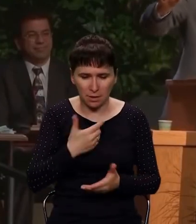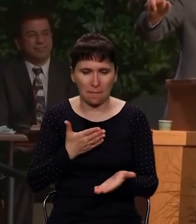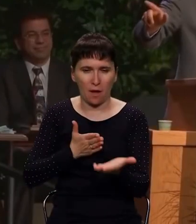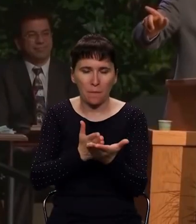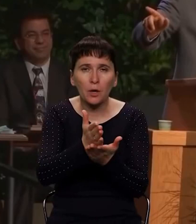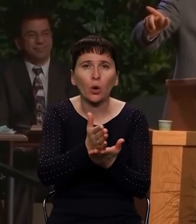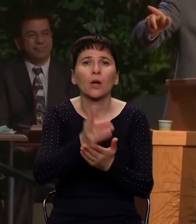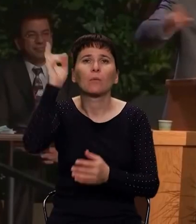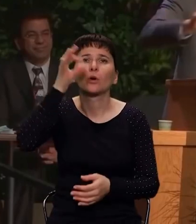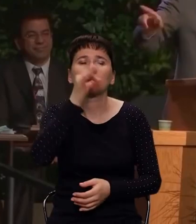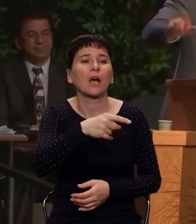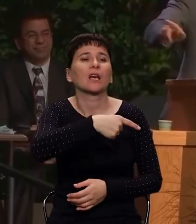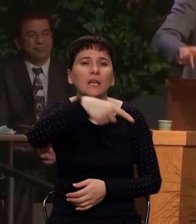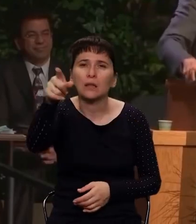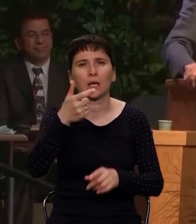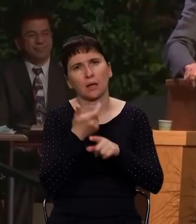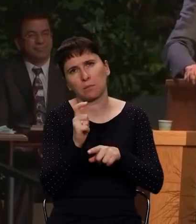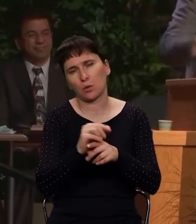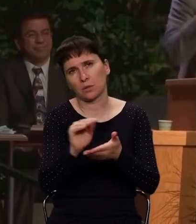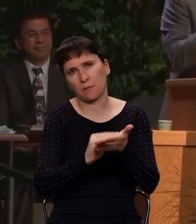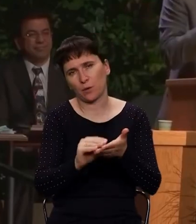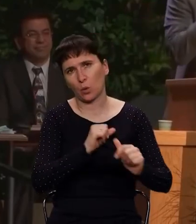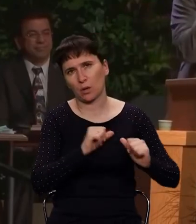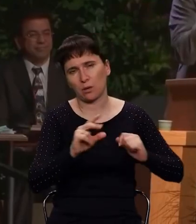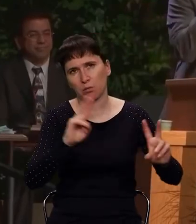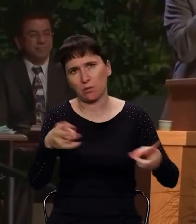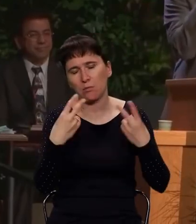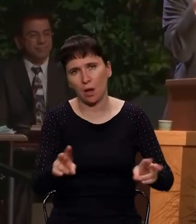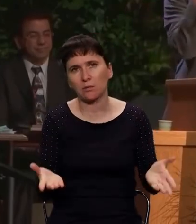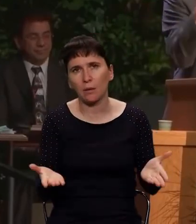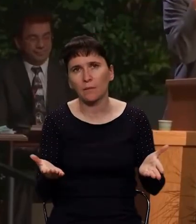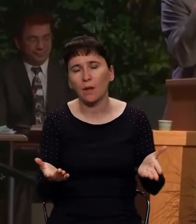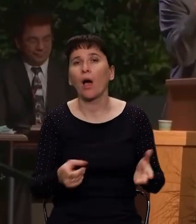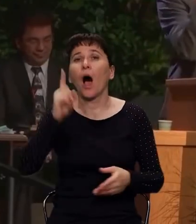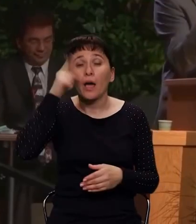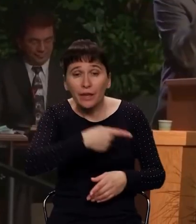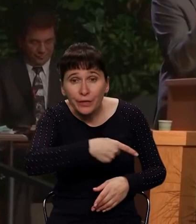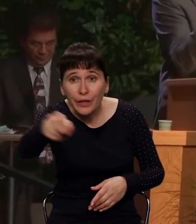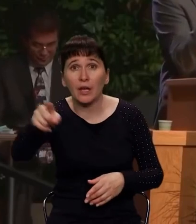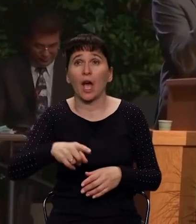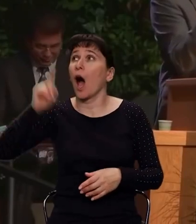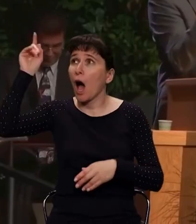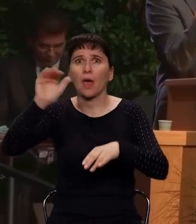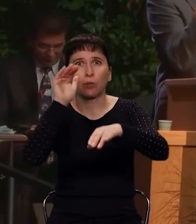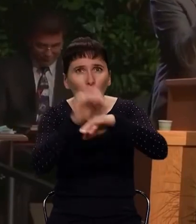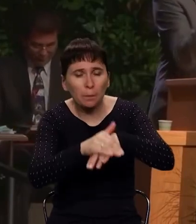иди, и больше что? Не греши, иди, и вот то, на что я буду обращать твое внимание,